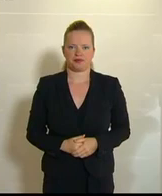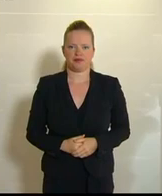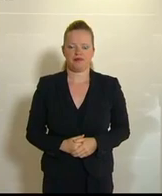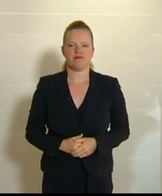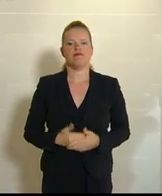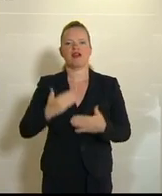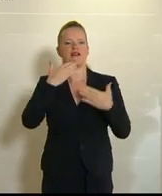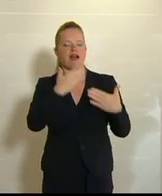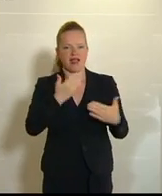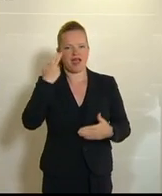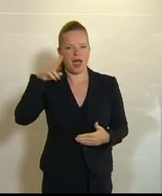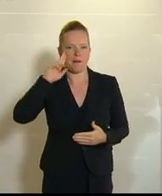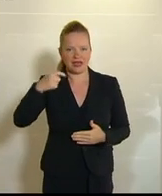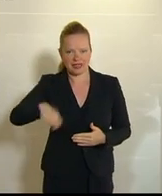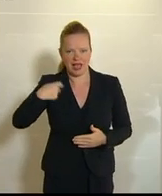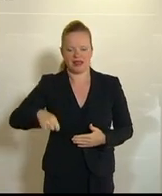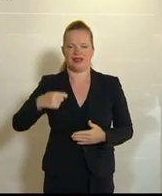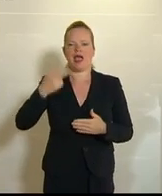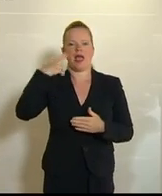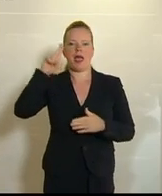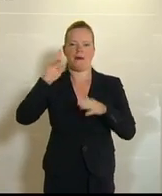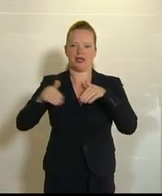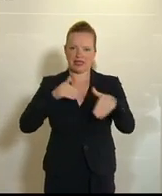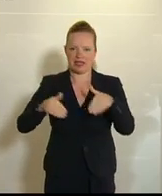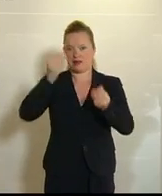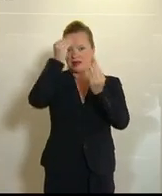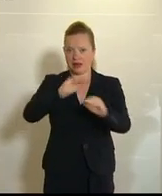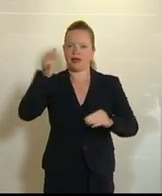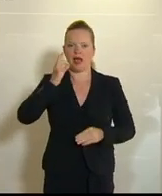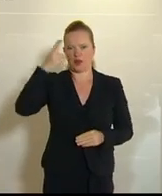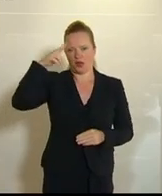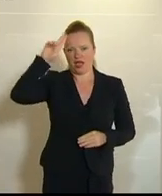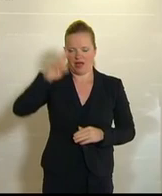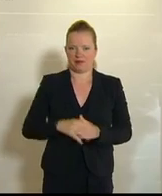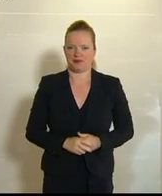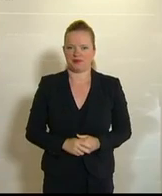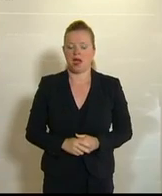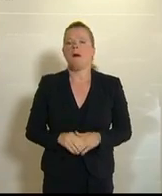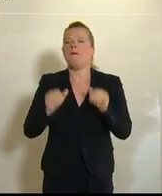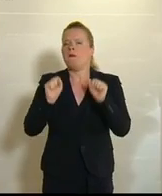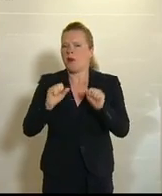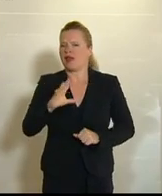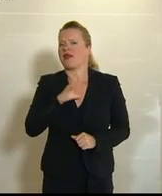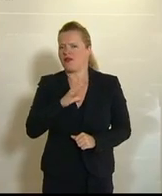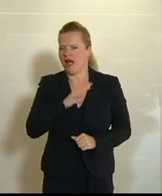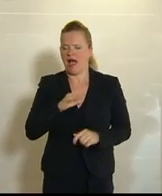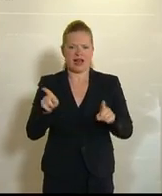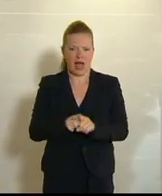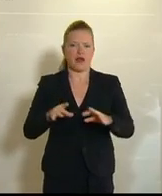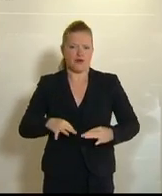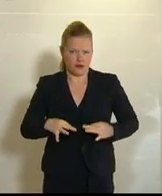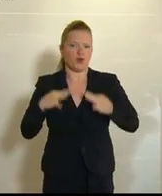Danke, Präsident, Herr Minister, meine sehr geehrten Damen und Herren, auch auf die Gefahr hin, dass ich vielleicht gleich in aller Früh